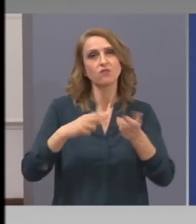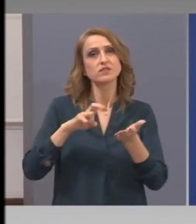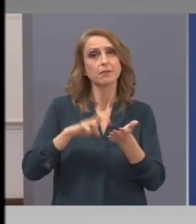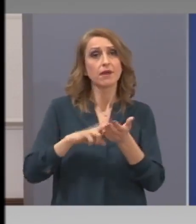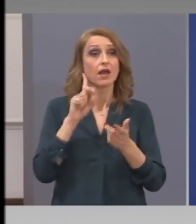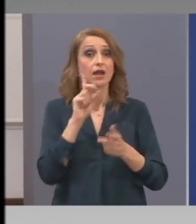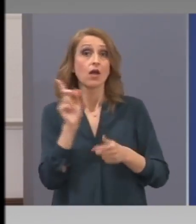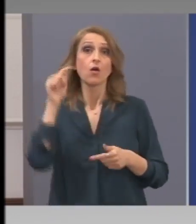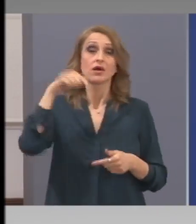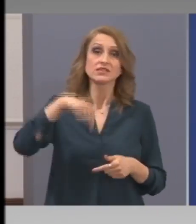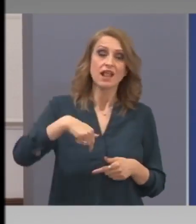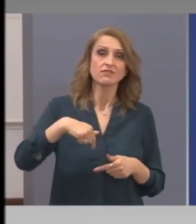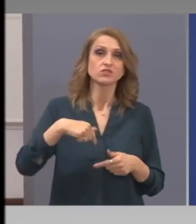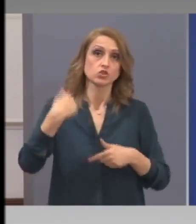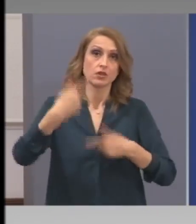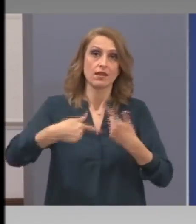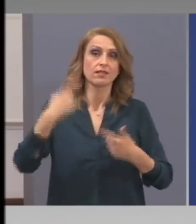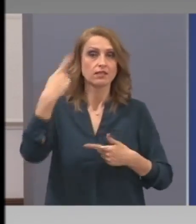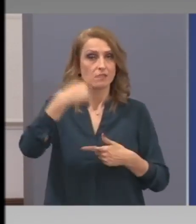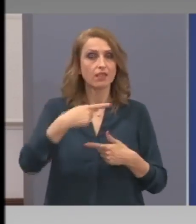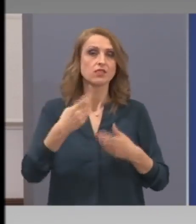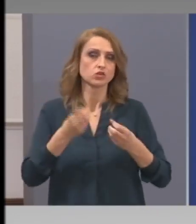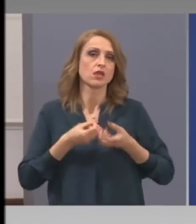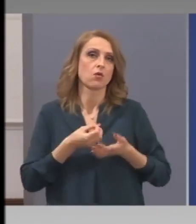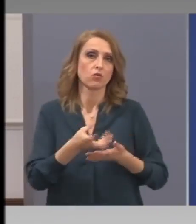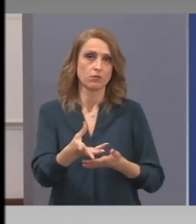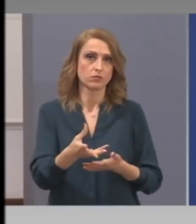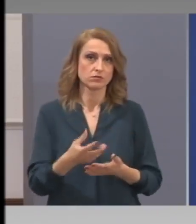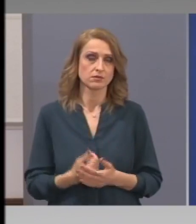правителството ще го види, че капитала на Банката за развитие има изготвена